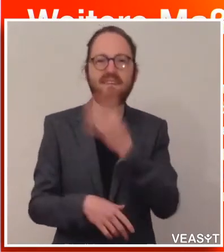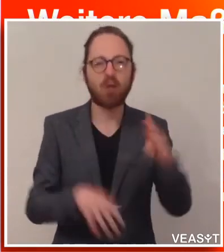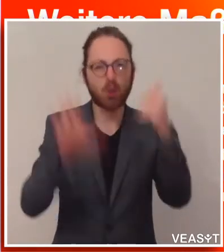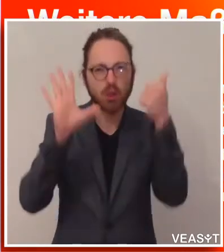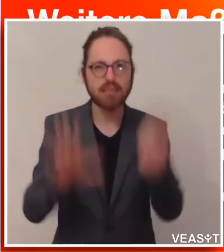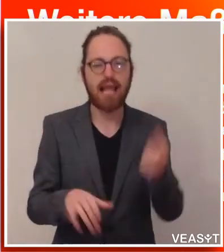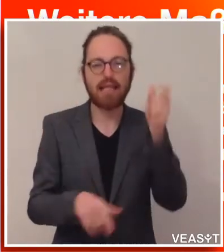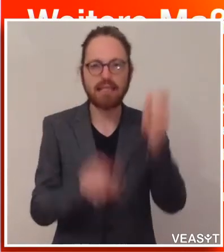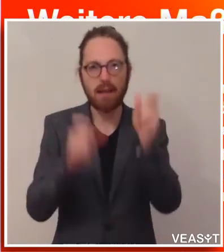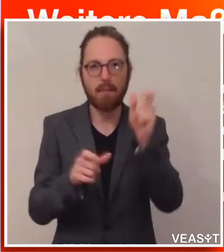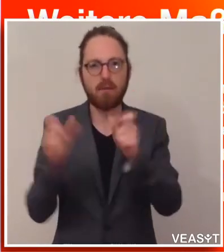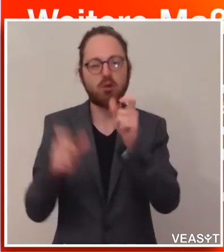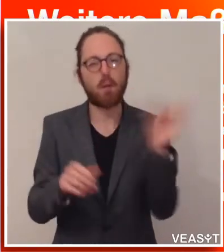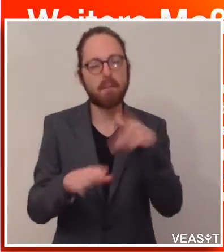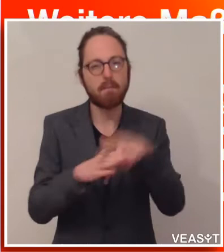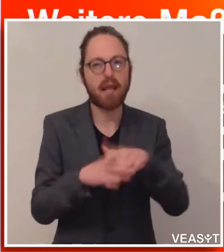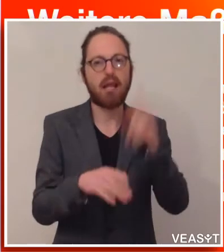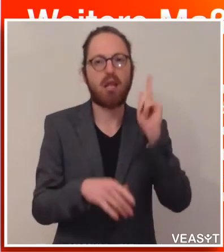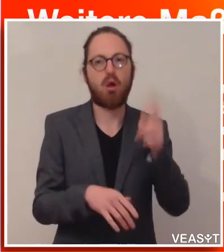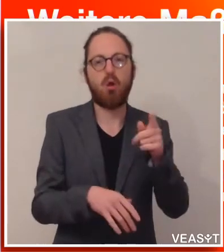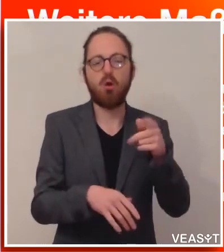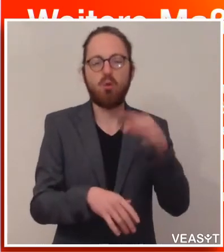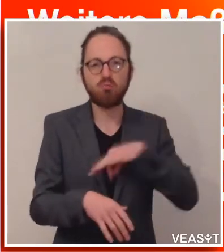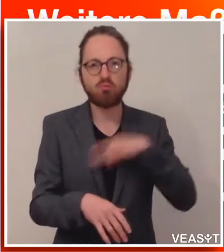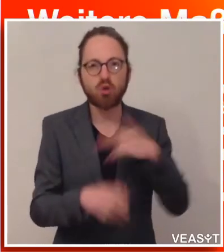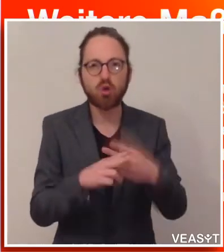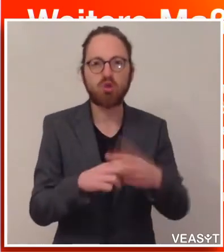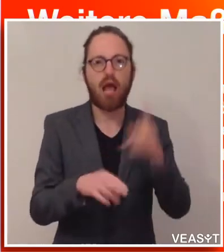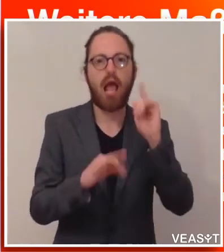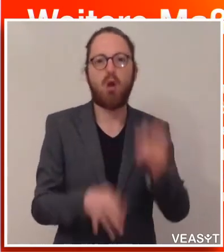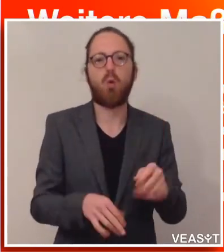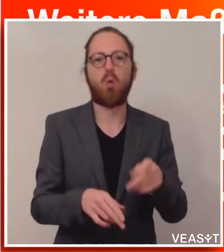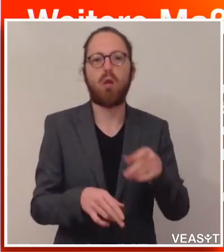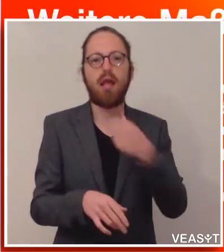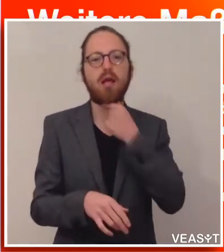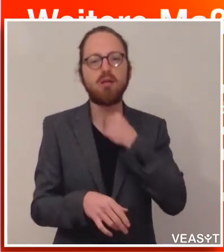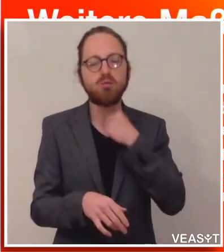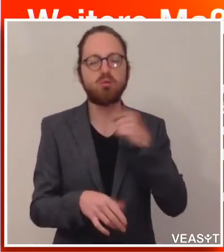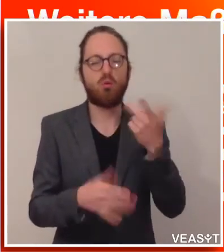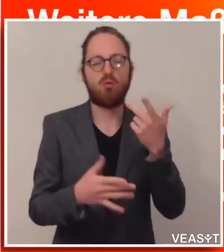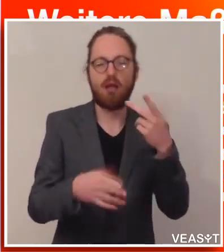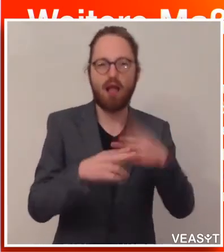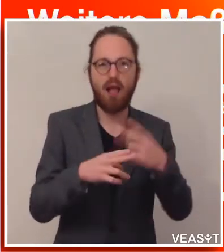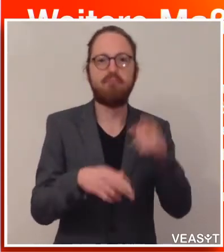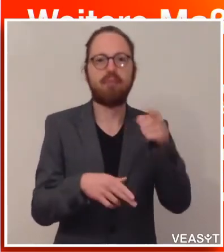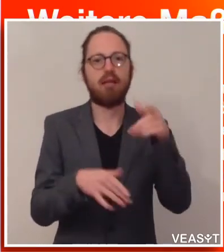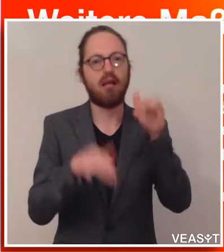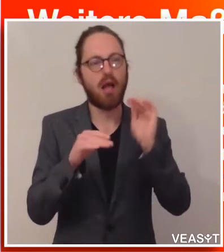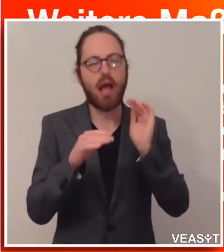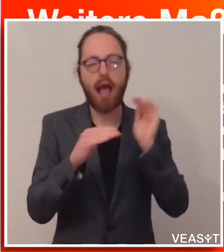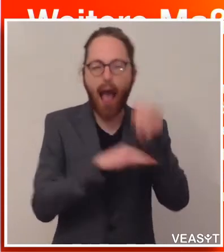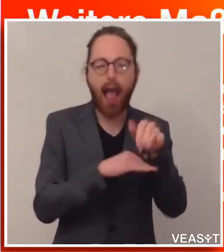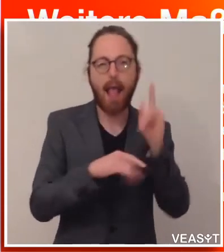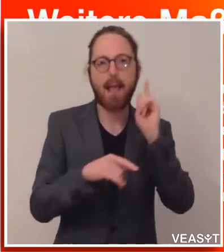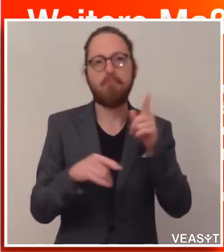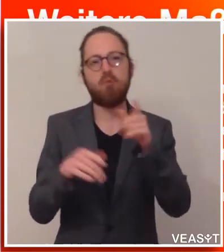Erkrankungen und Abhängigkeitserkrankungen in 59 Wohngemeinschaften, Wohnheimen und Trainingswohnungen von über 700